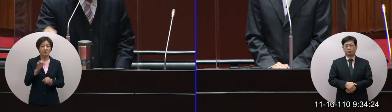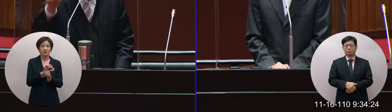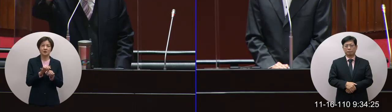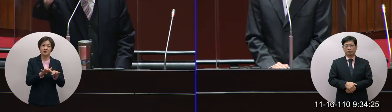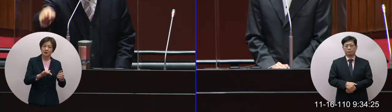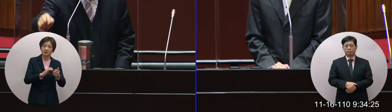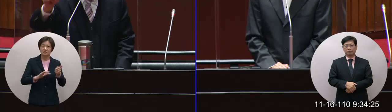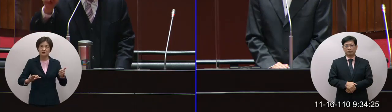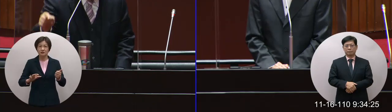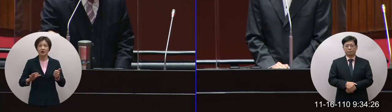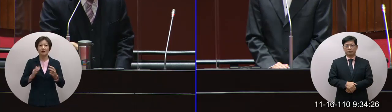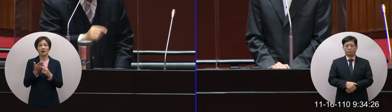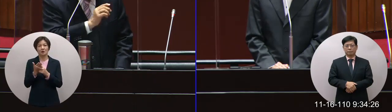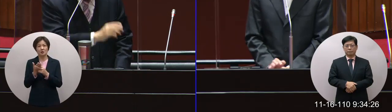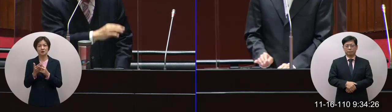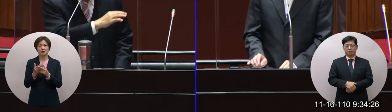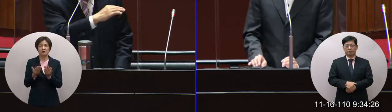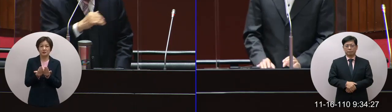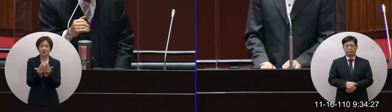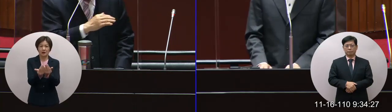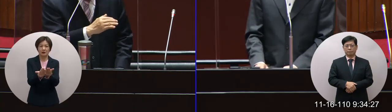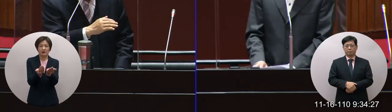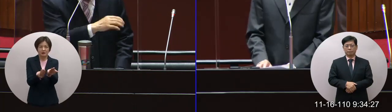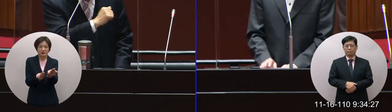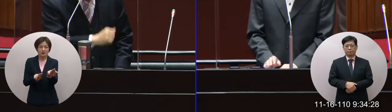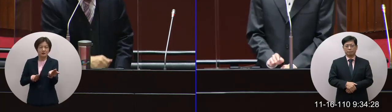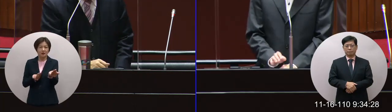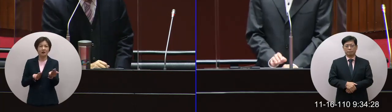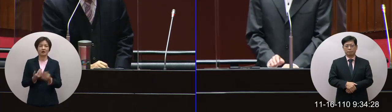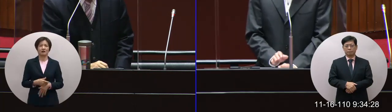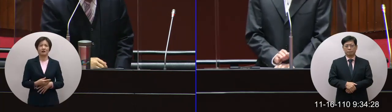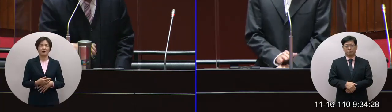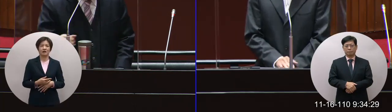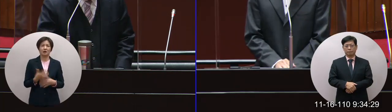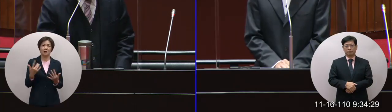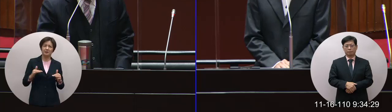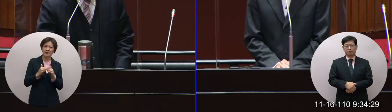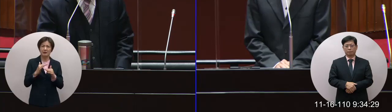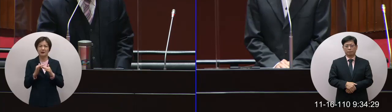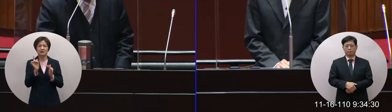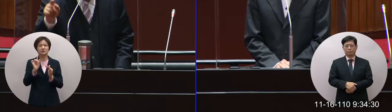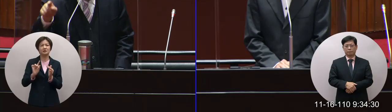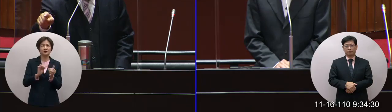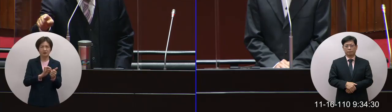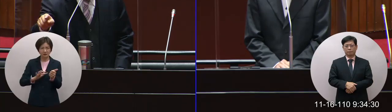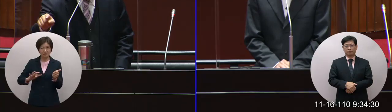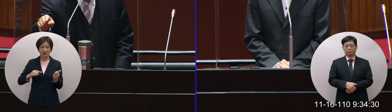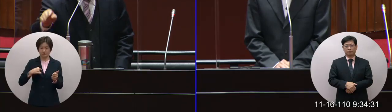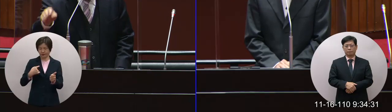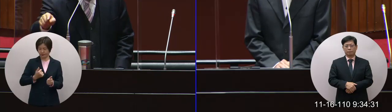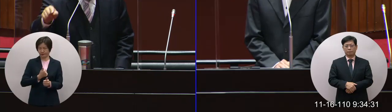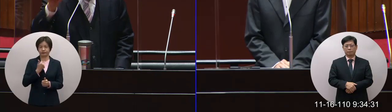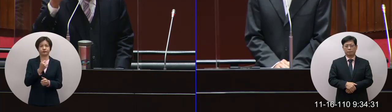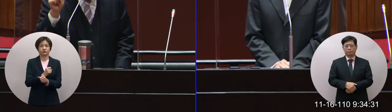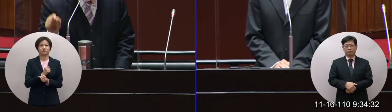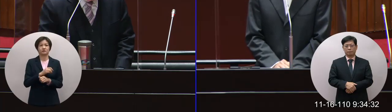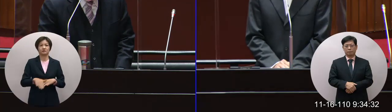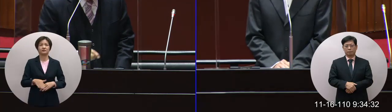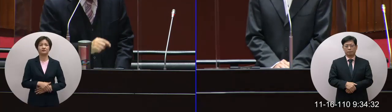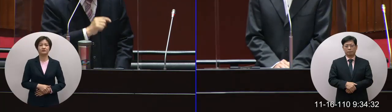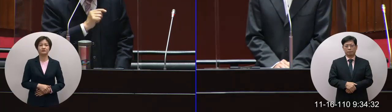情或者因為篩港或者因為工需或者戰亂有受影響這個我們會注意不過